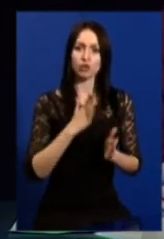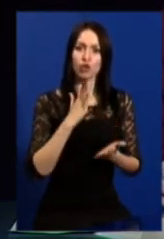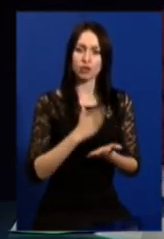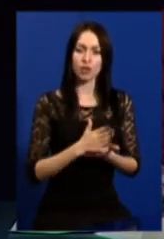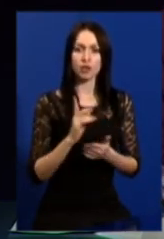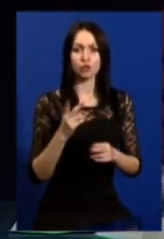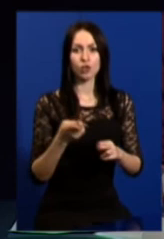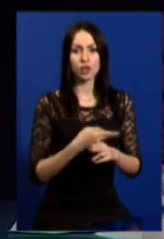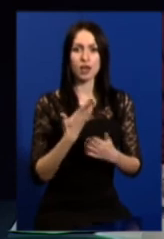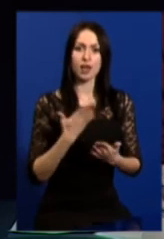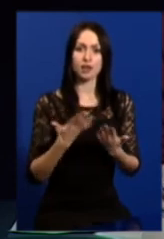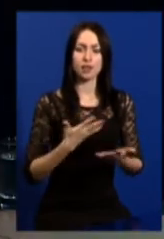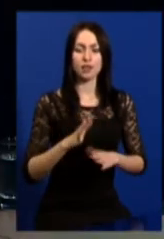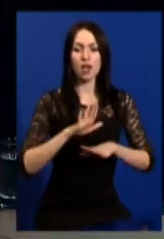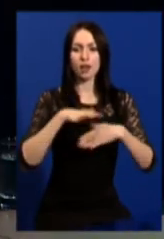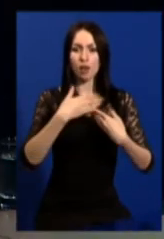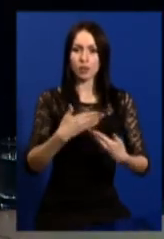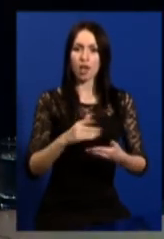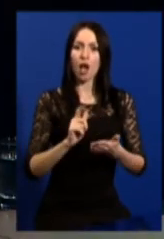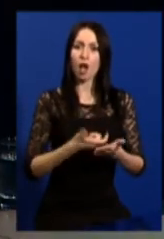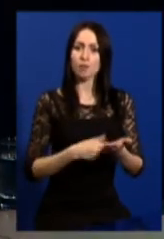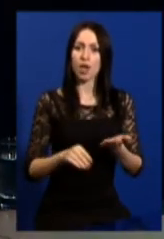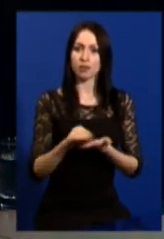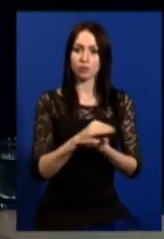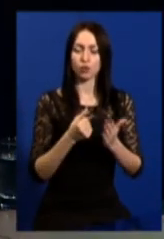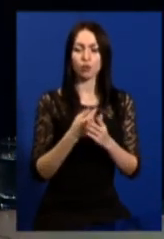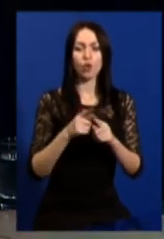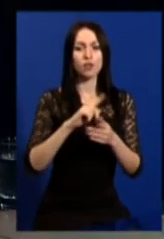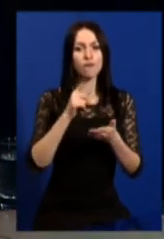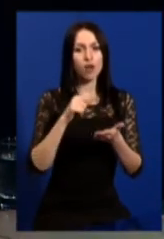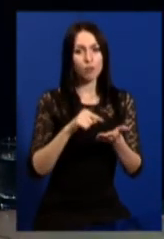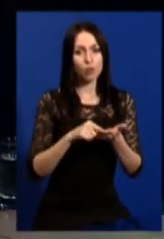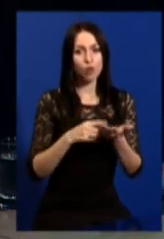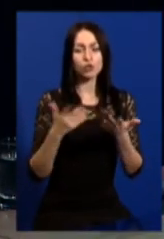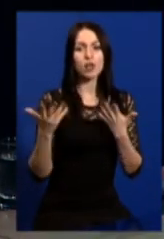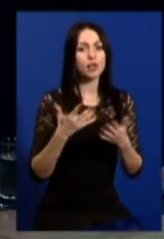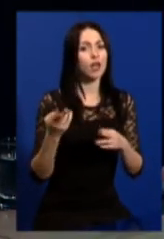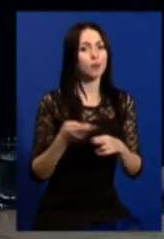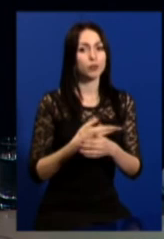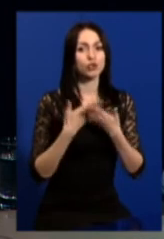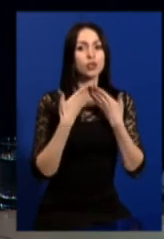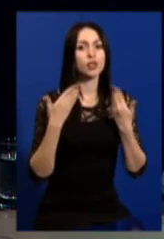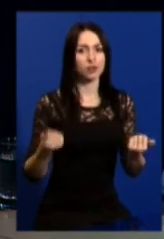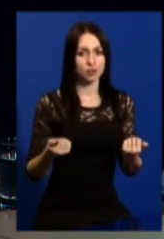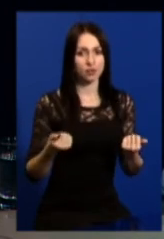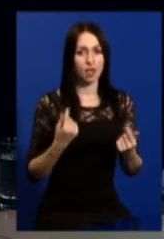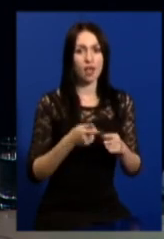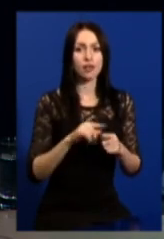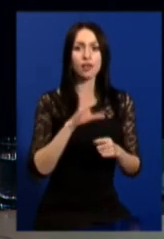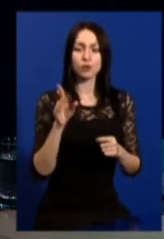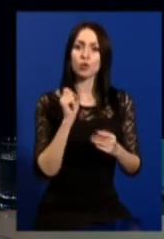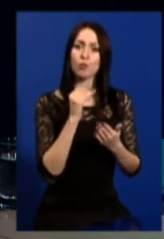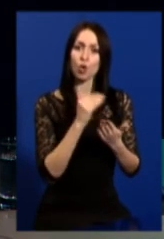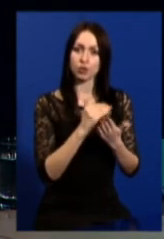можливо, якісь там рекомендації? Знов повертаюся до цього питання. Жодних обмежень немає. Все йде за